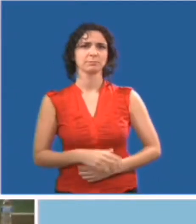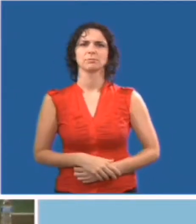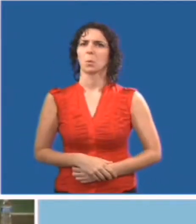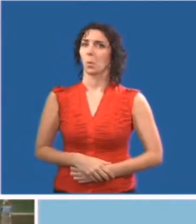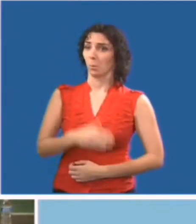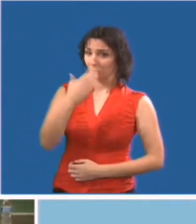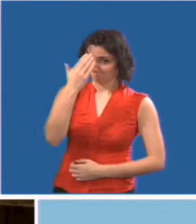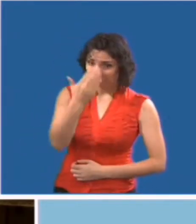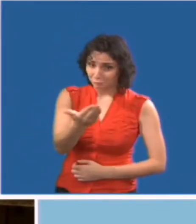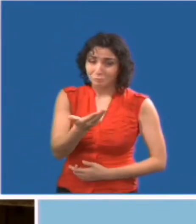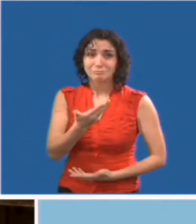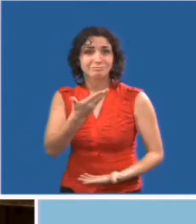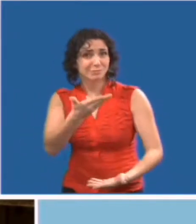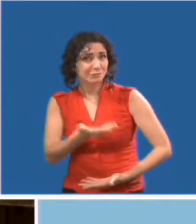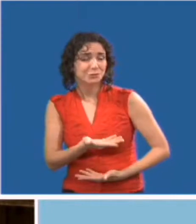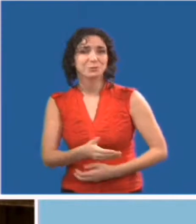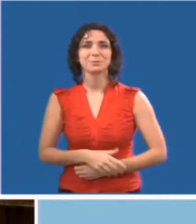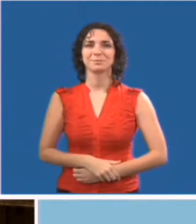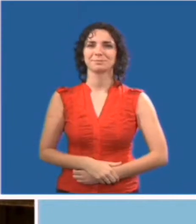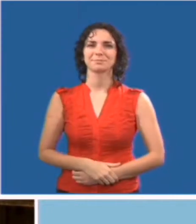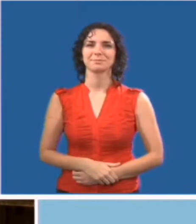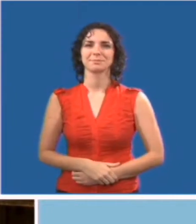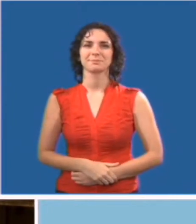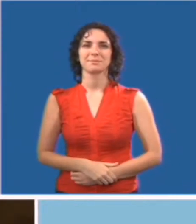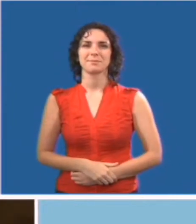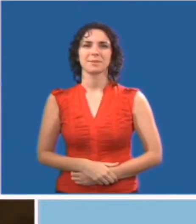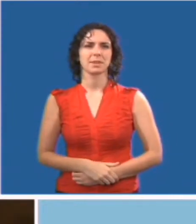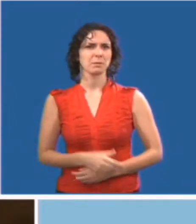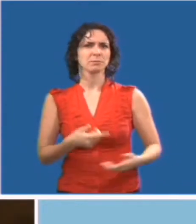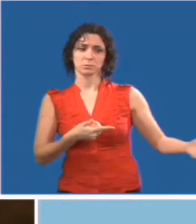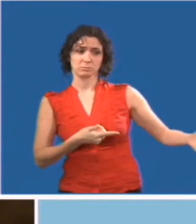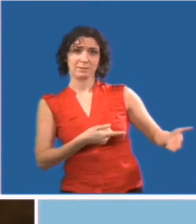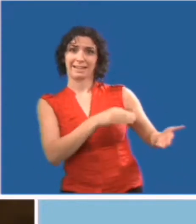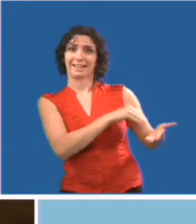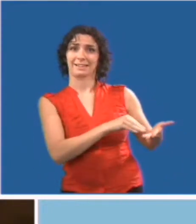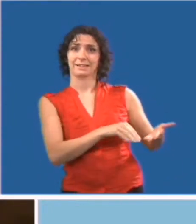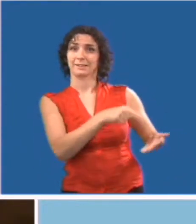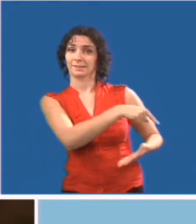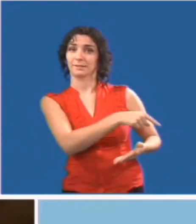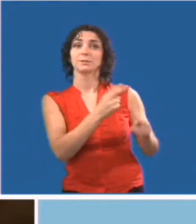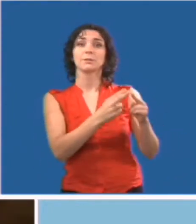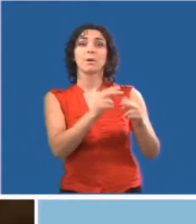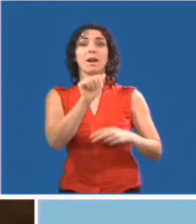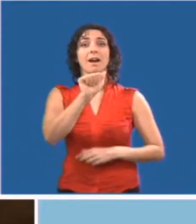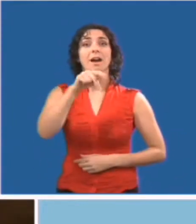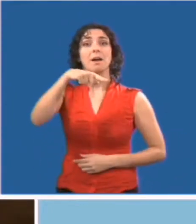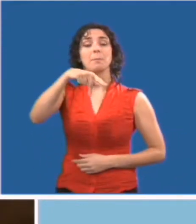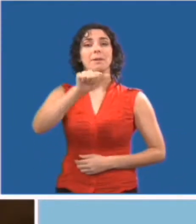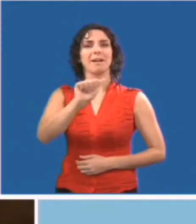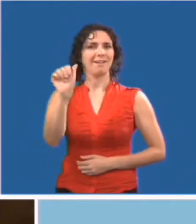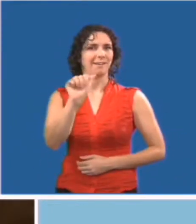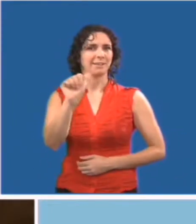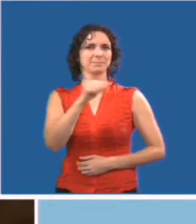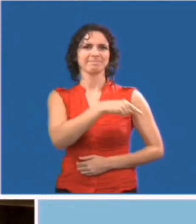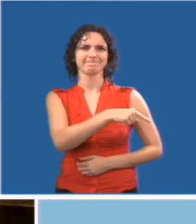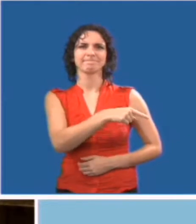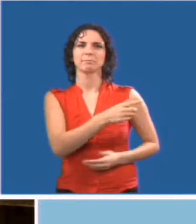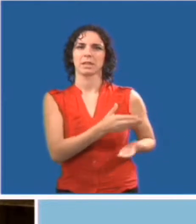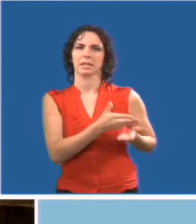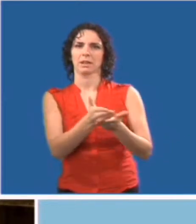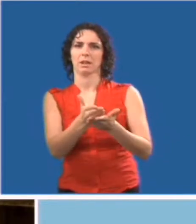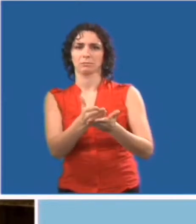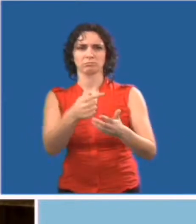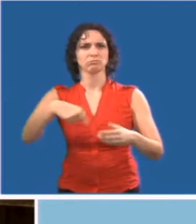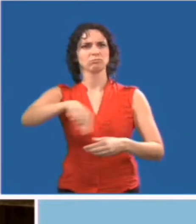Bienvenue. Je vous présente la secrétaire de notre école, Mme Appa. Elle nous aiderait tout au long de la réunion d'aujourd'hui. Comme nous discuterons de